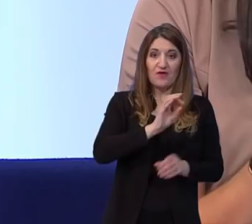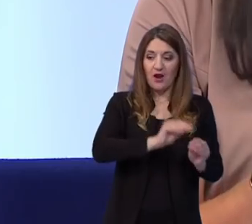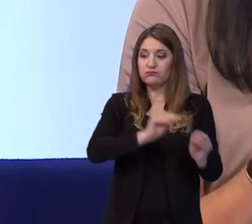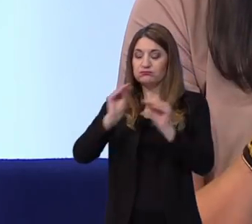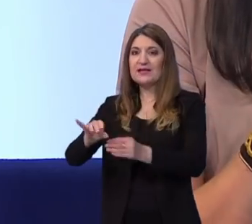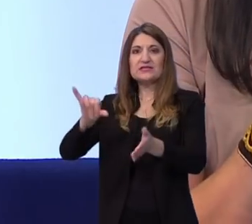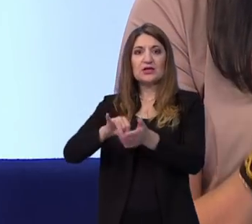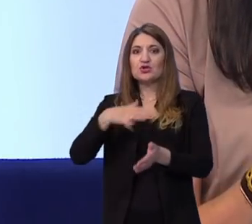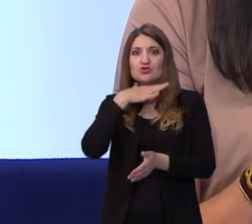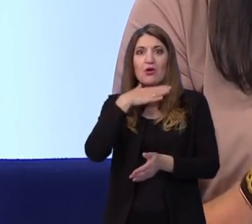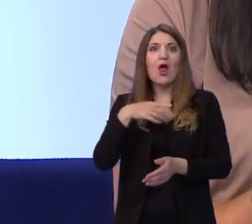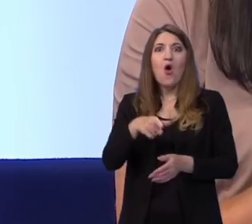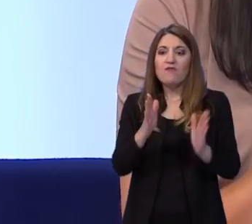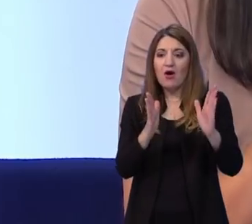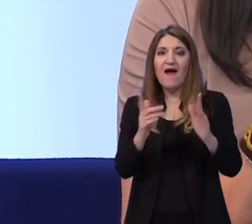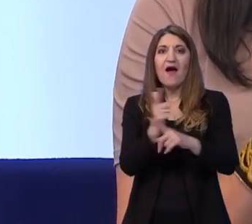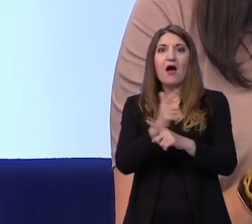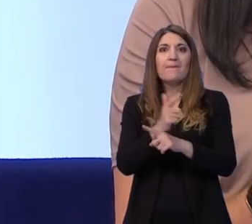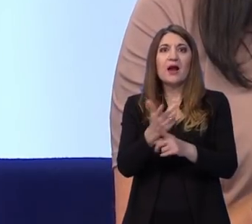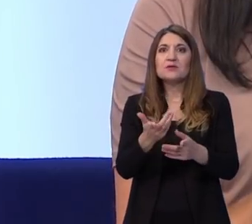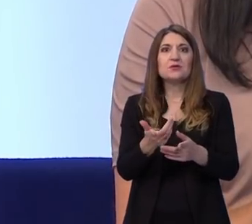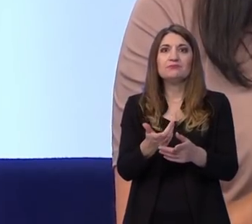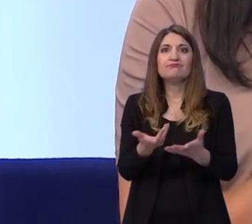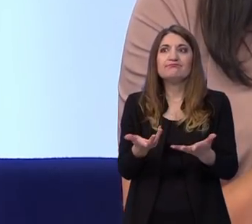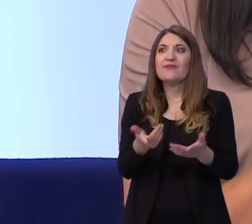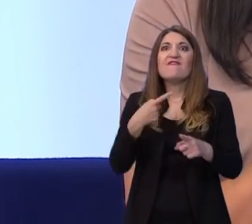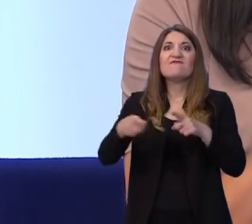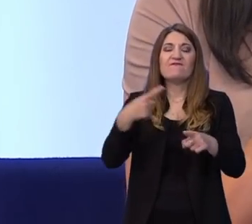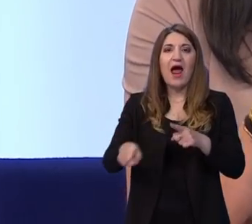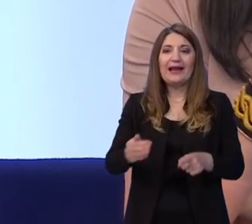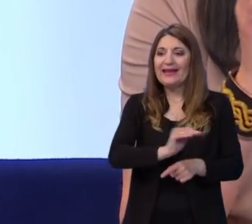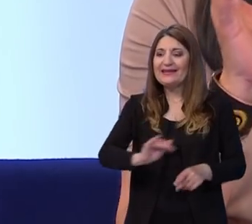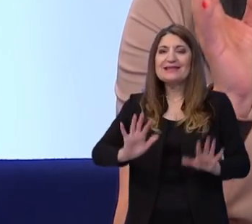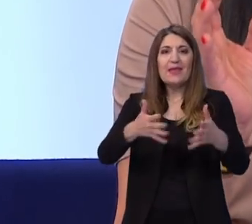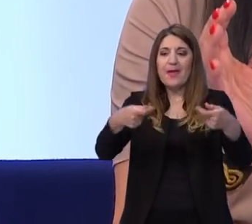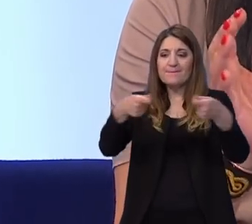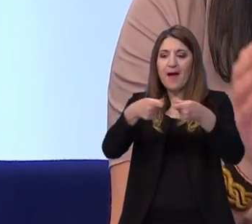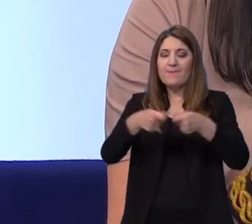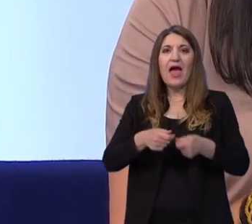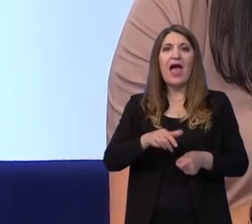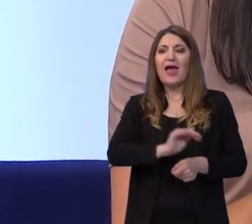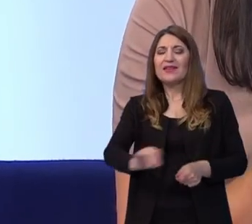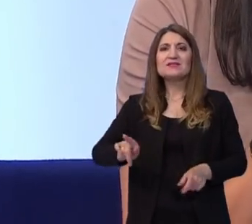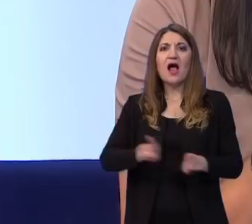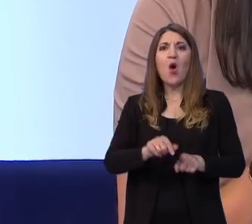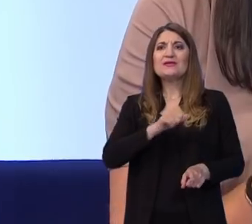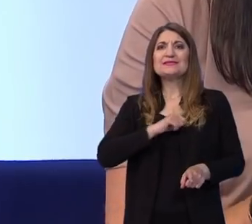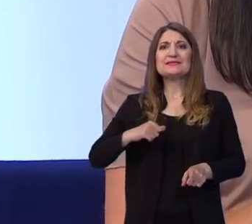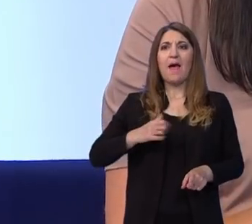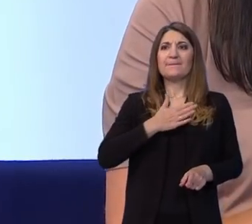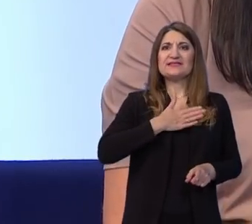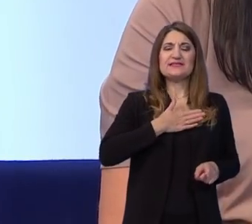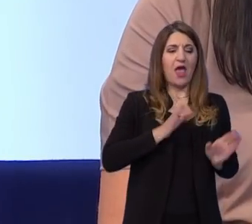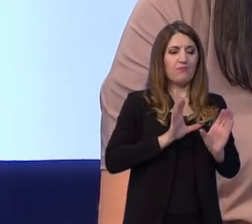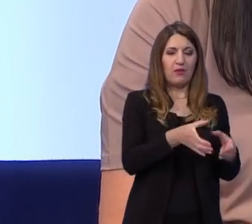tekako nedostaje i tekako fali. Djeca se nisu povezala, djeca su nekako svoji otoci, to sve